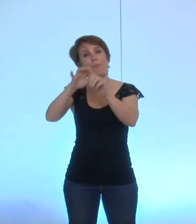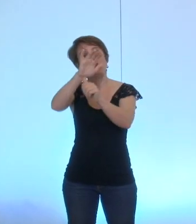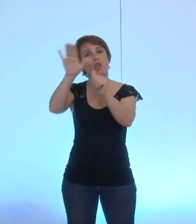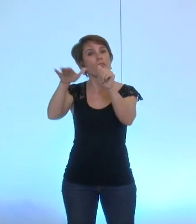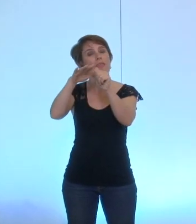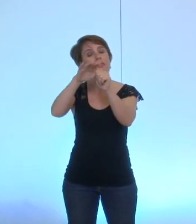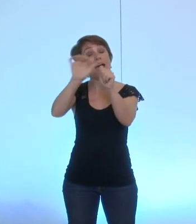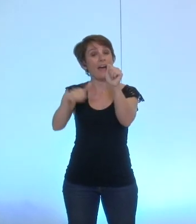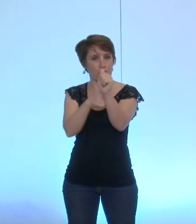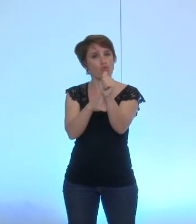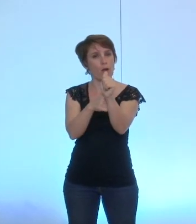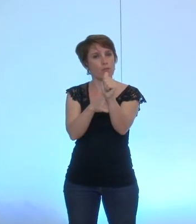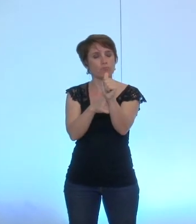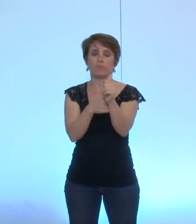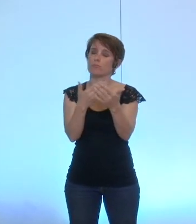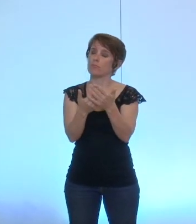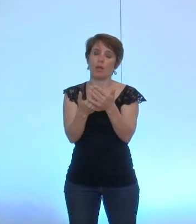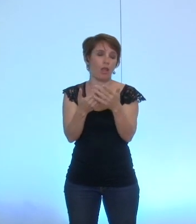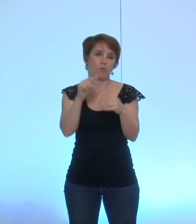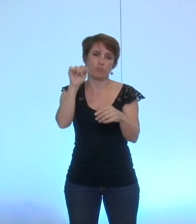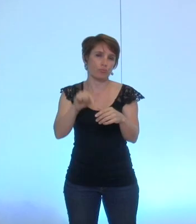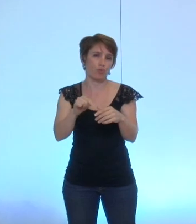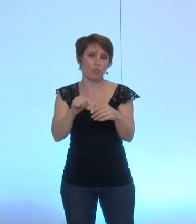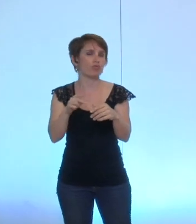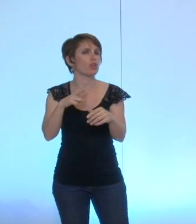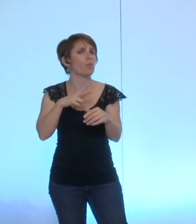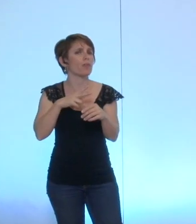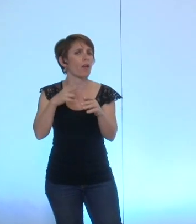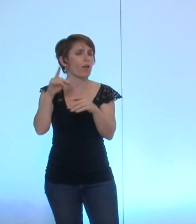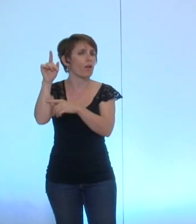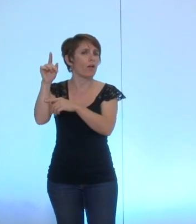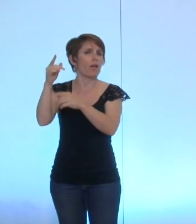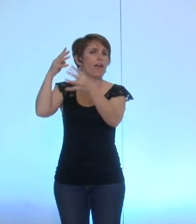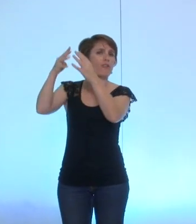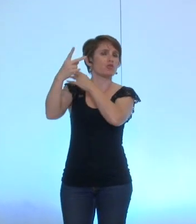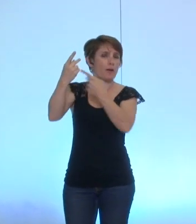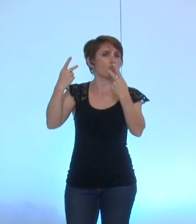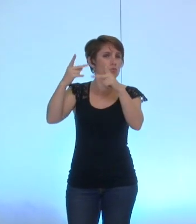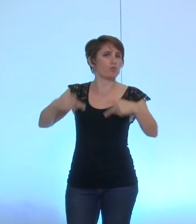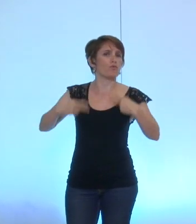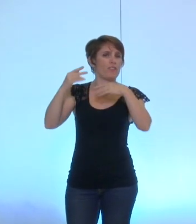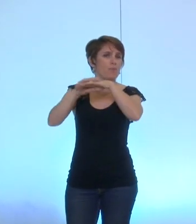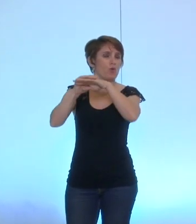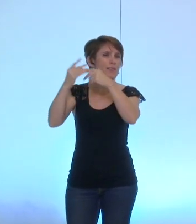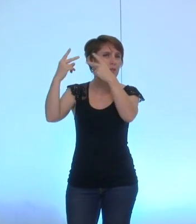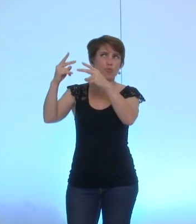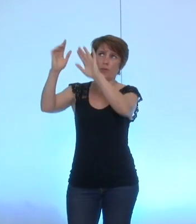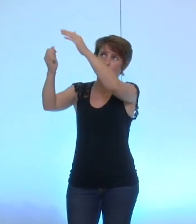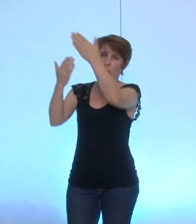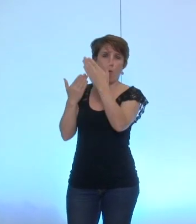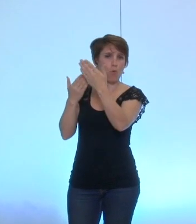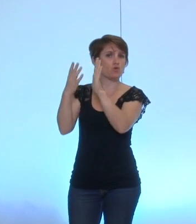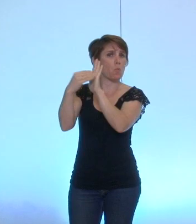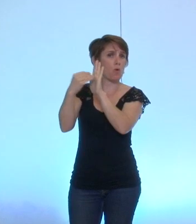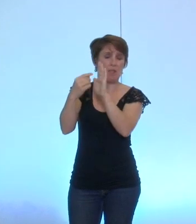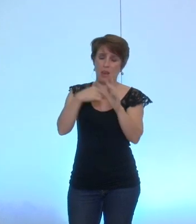haute autorité pour la transparence de la vie publique qui a proposé un format et qui décrit des choses autant pour le reste c'est un peu compliqué je ne pas sûr que tous les élus